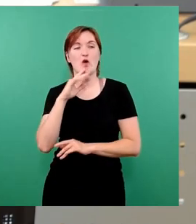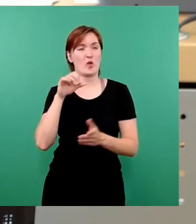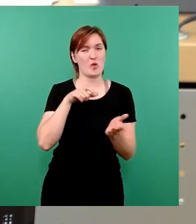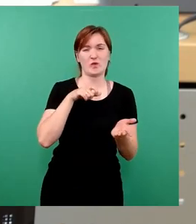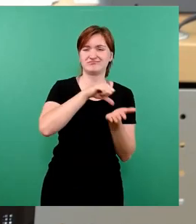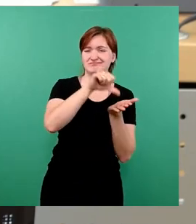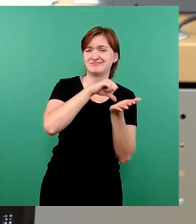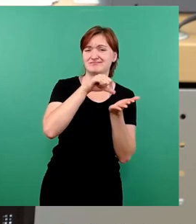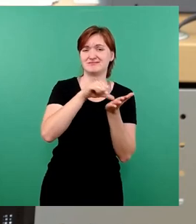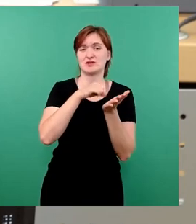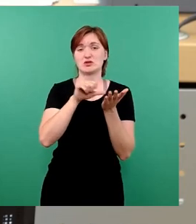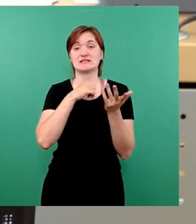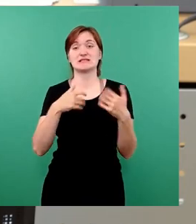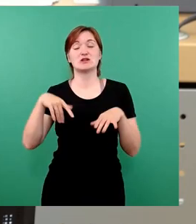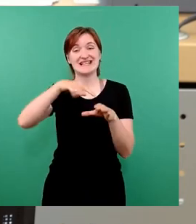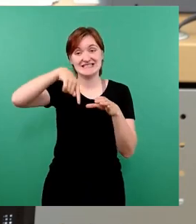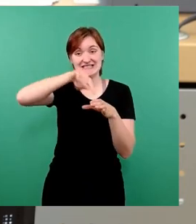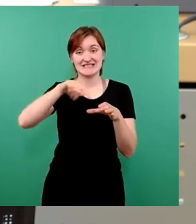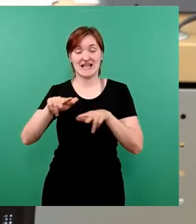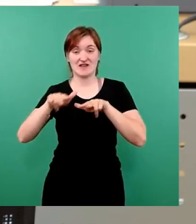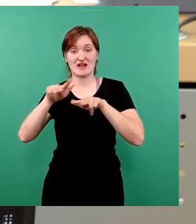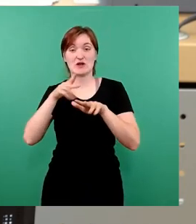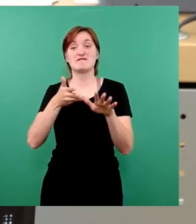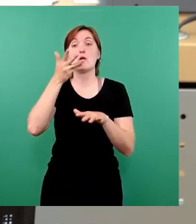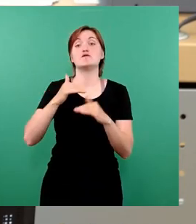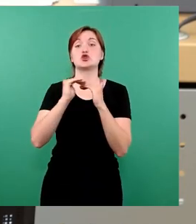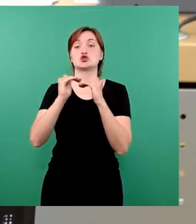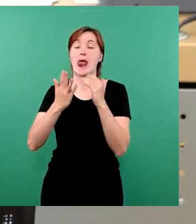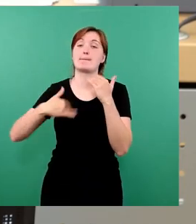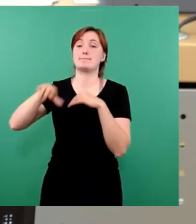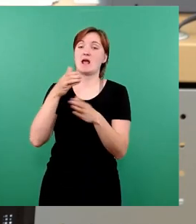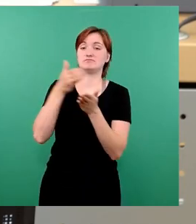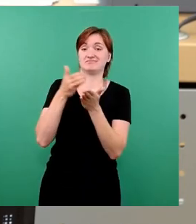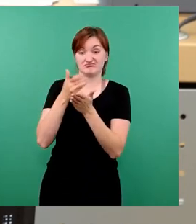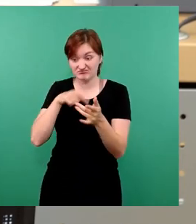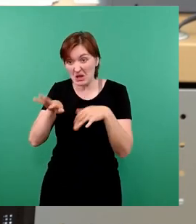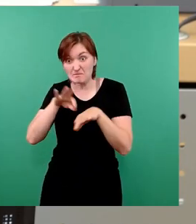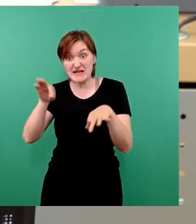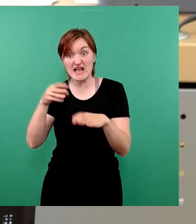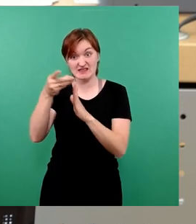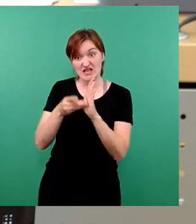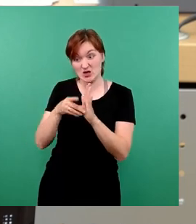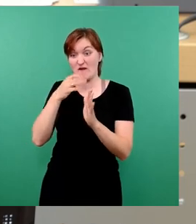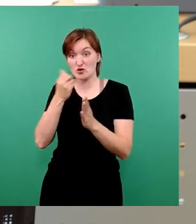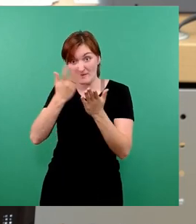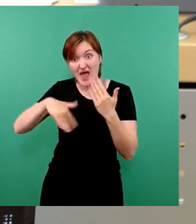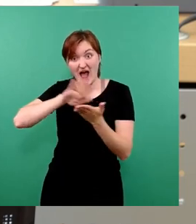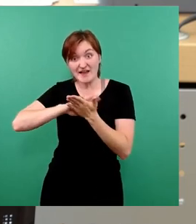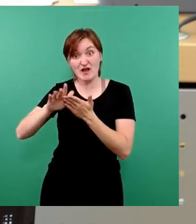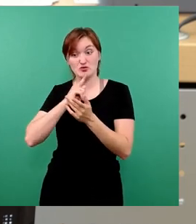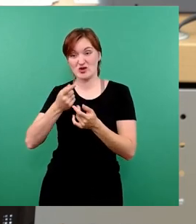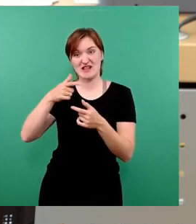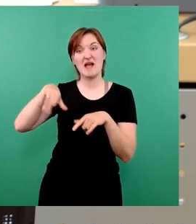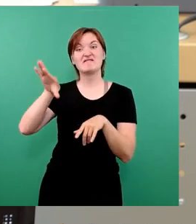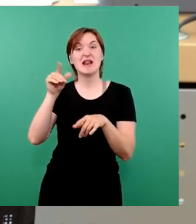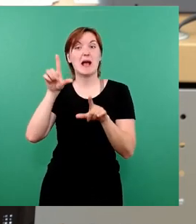Stellen mehr besetzt als 2018. Warum? Hat sich da wesentlich etwas verbessert? Sollte Digitalisierung nicht zu einfacheren Prozessen führen? Wenn